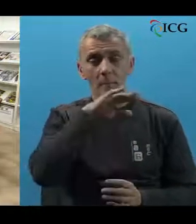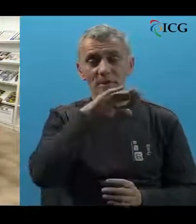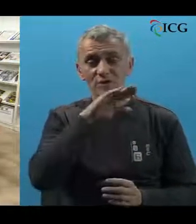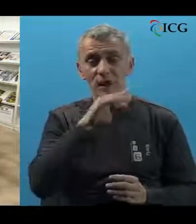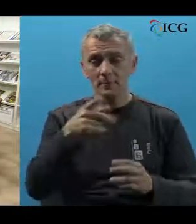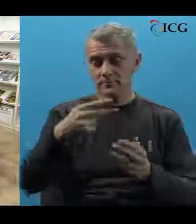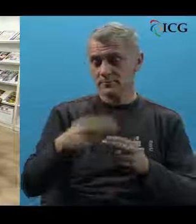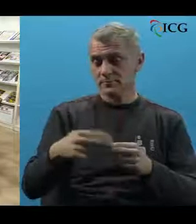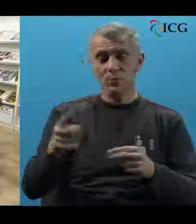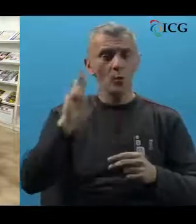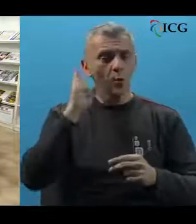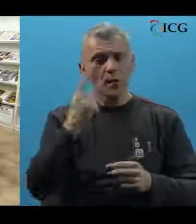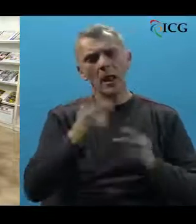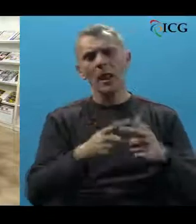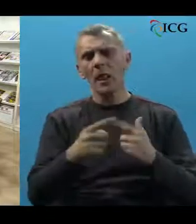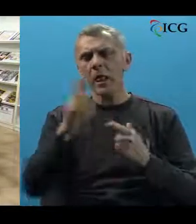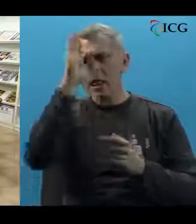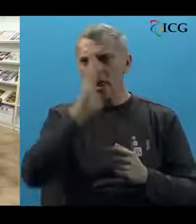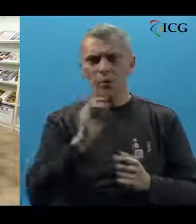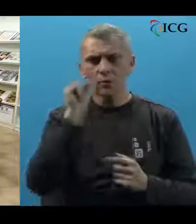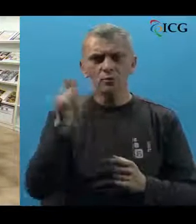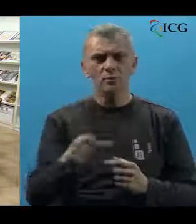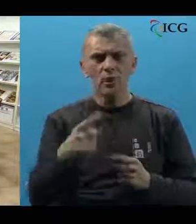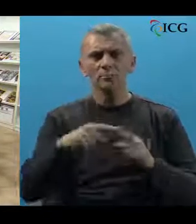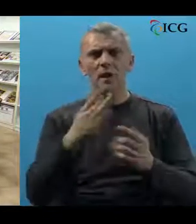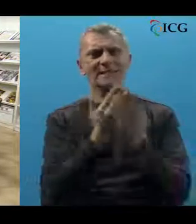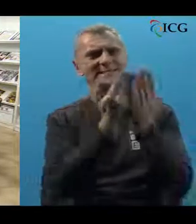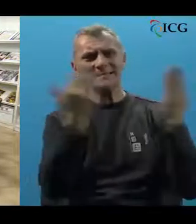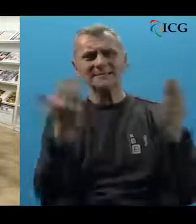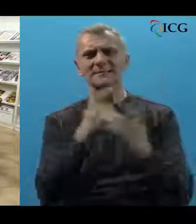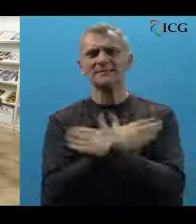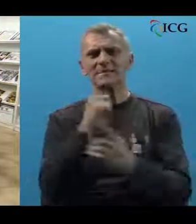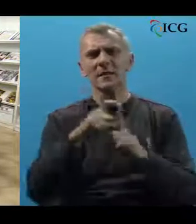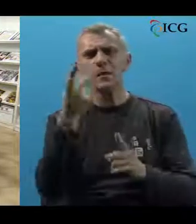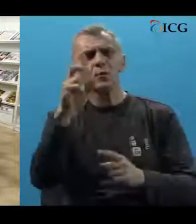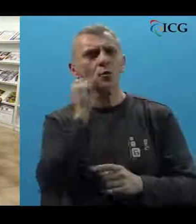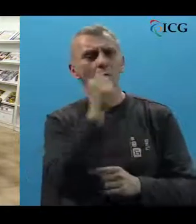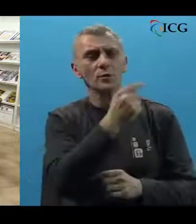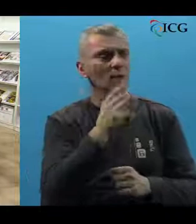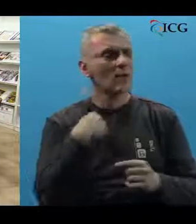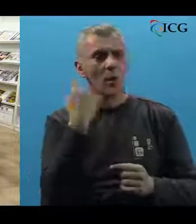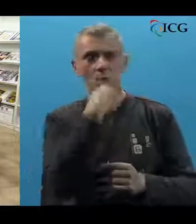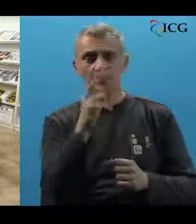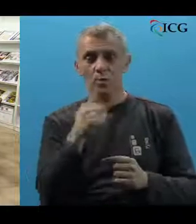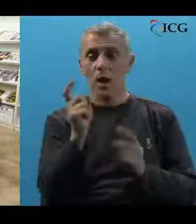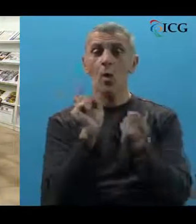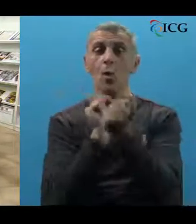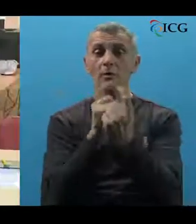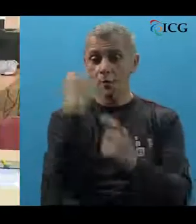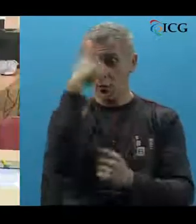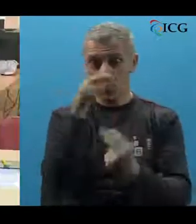pored gluhe, nagluhe osobe, to jest u pravcu zida ili drugih ljudi, ostvarujte kontakt očima.